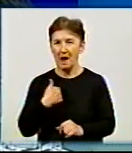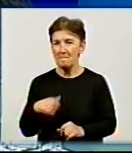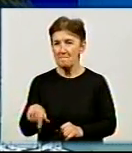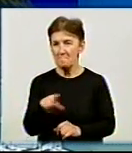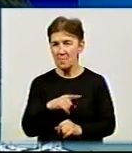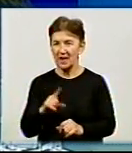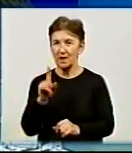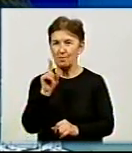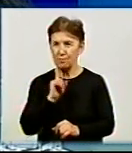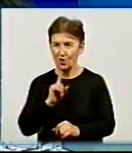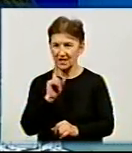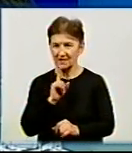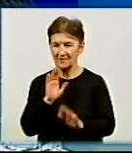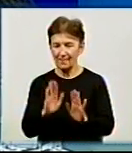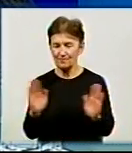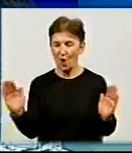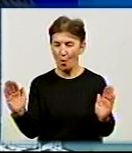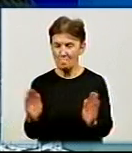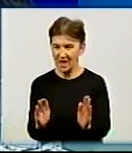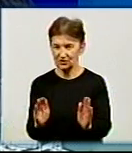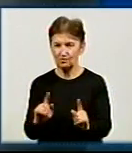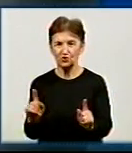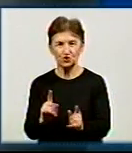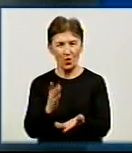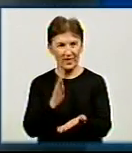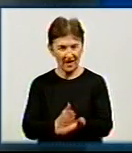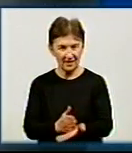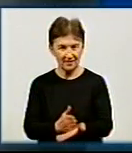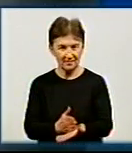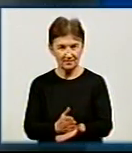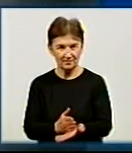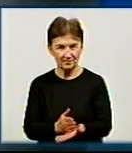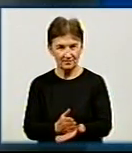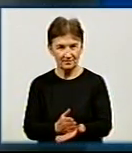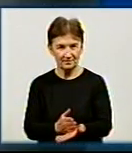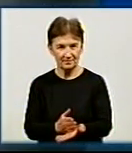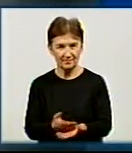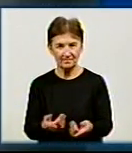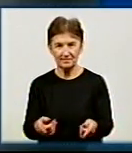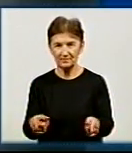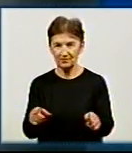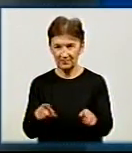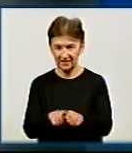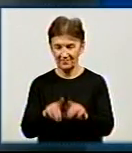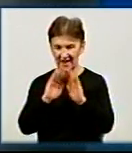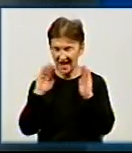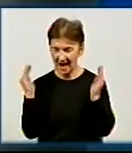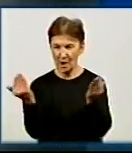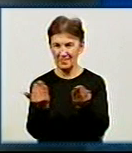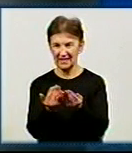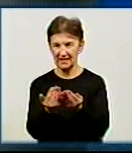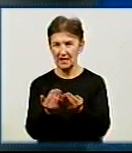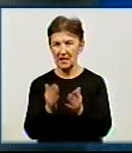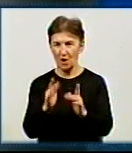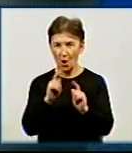обмежимося тим, що ми в такій камерній атмосфері поки що